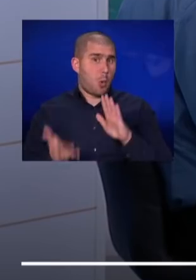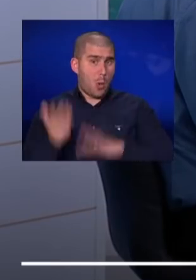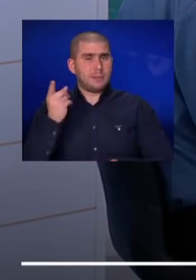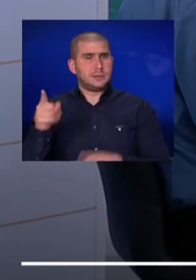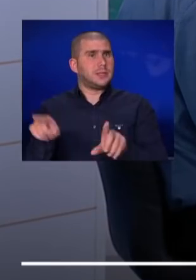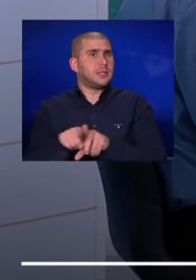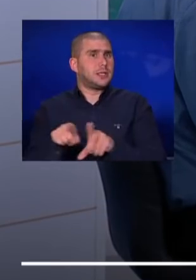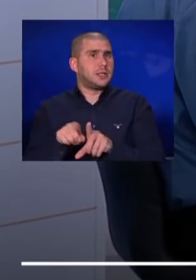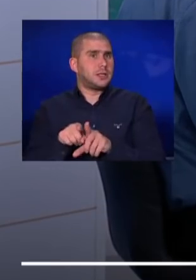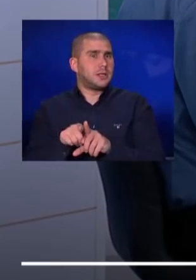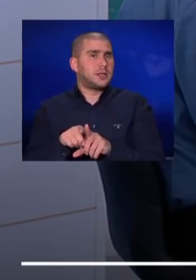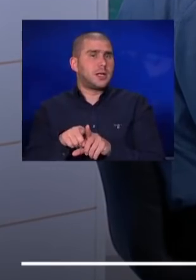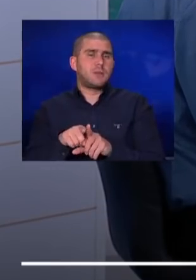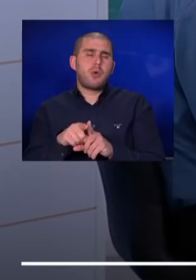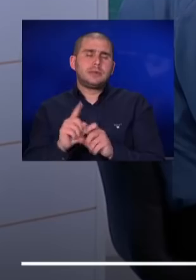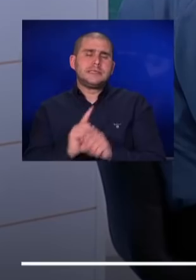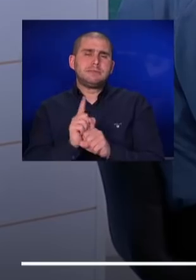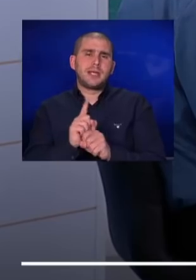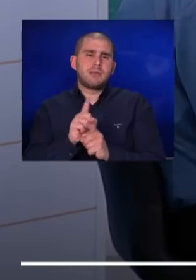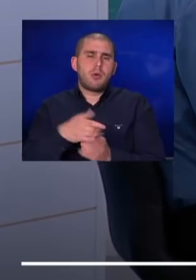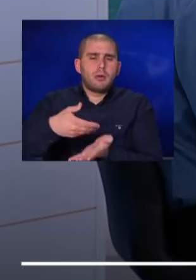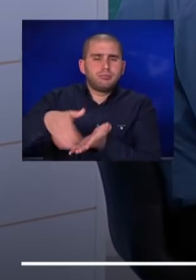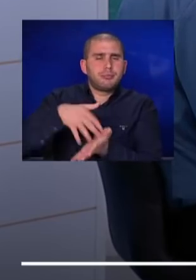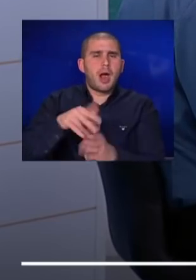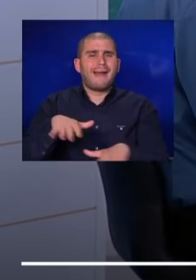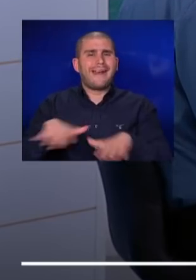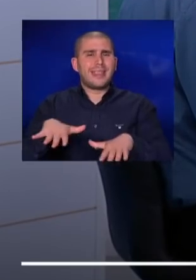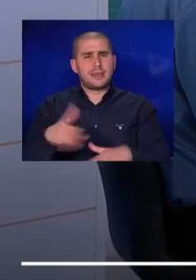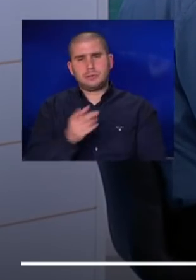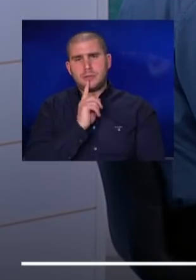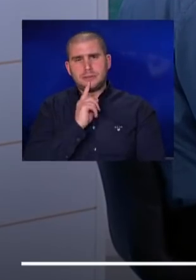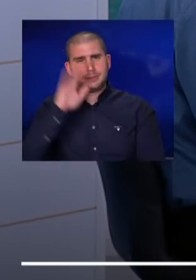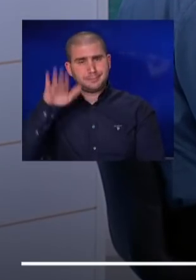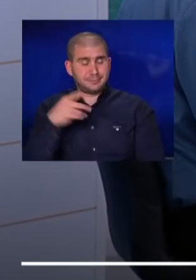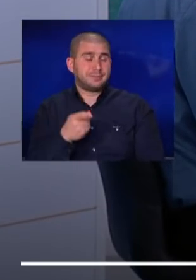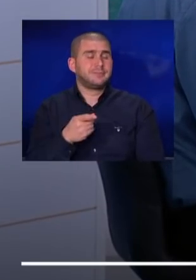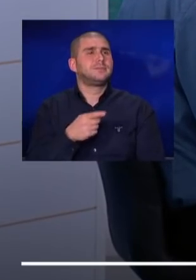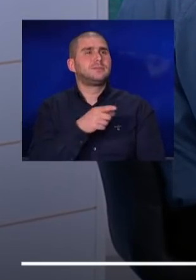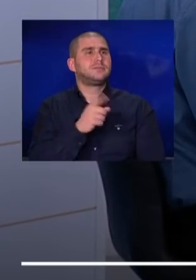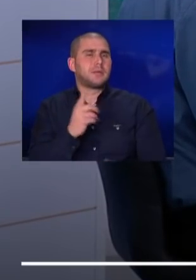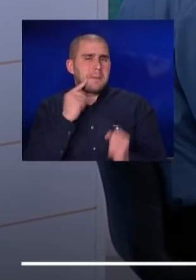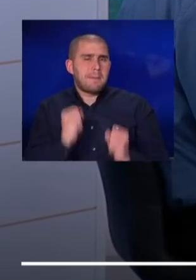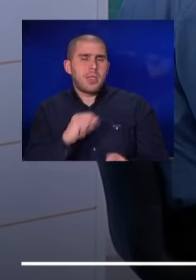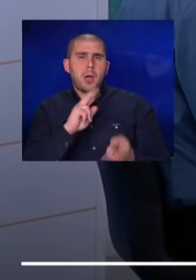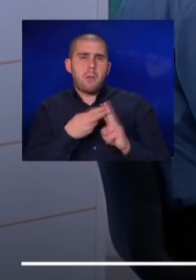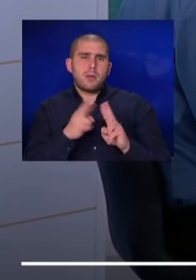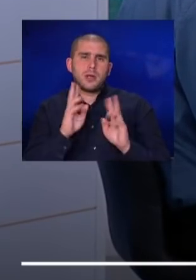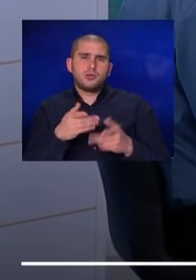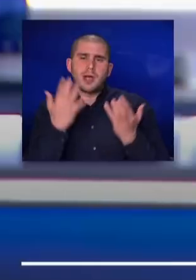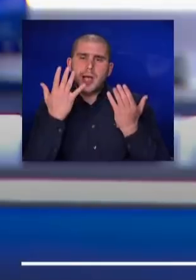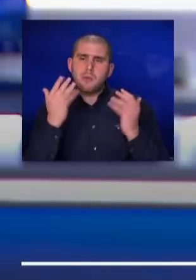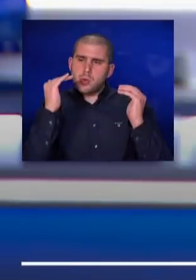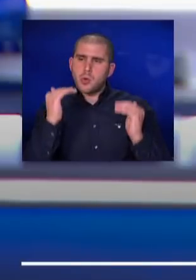לשים תיח על רעידת אדמה. מה דעתך? אין ספק שבאמת בעולם שבו הכמויות פוחתות,